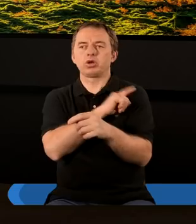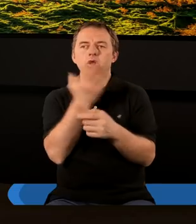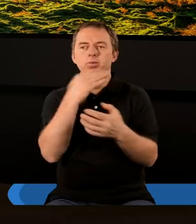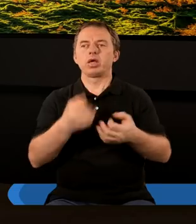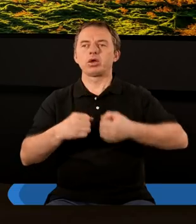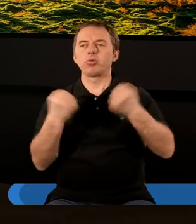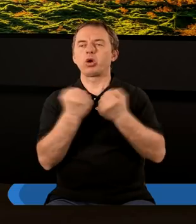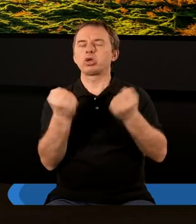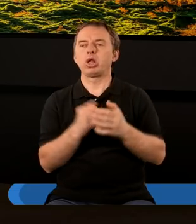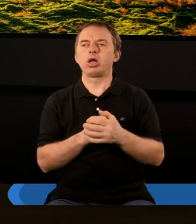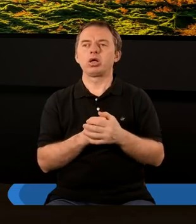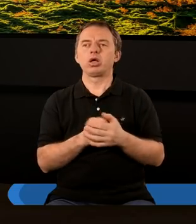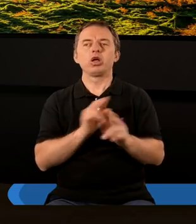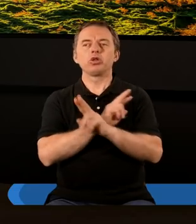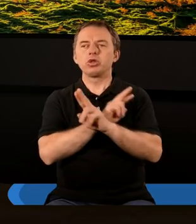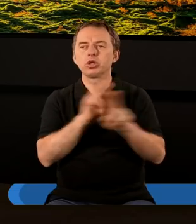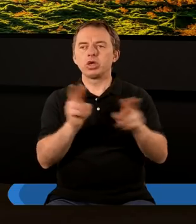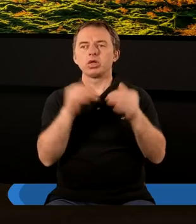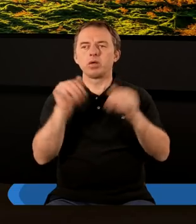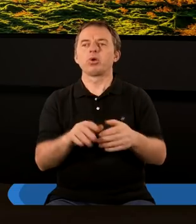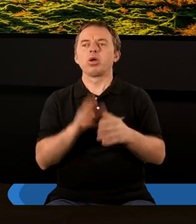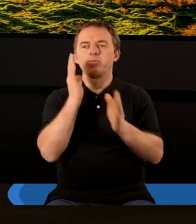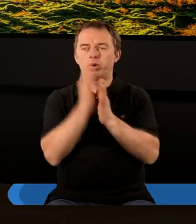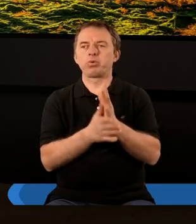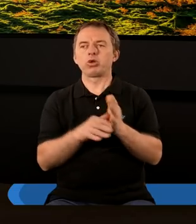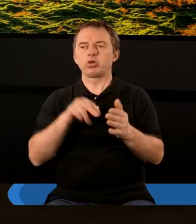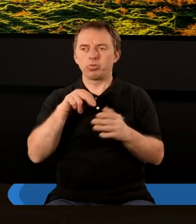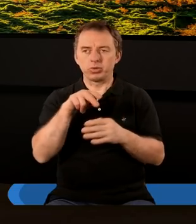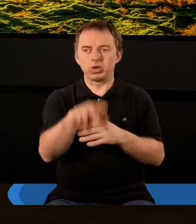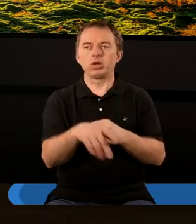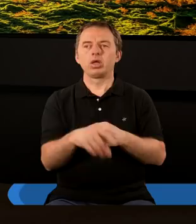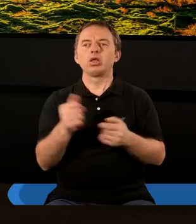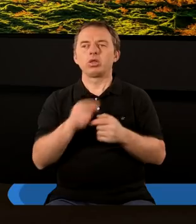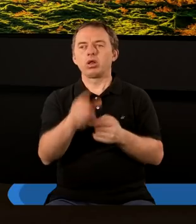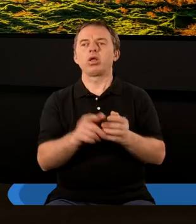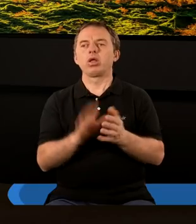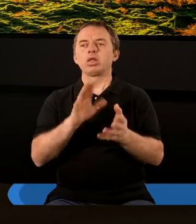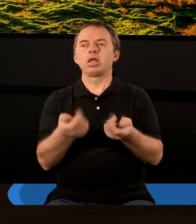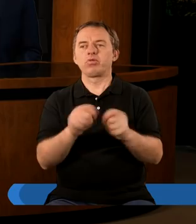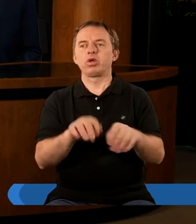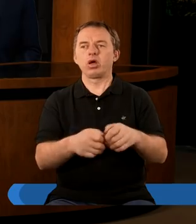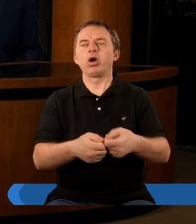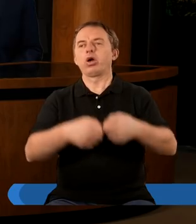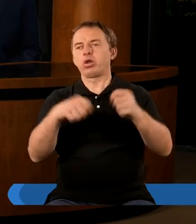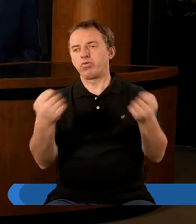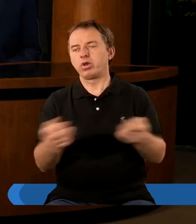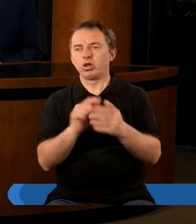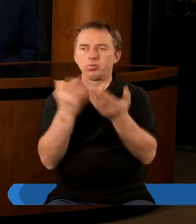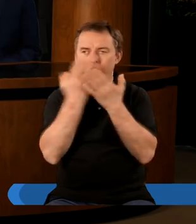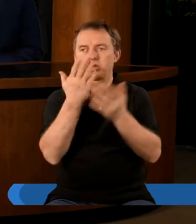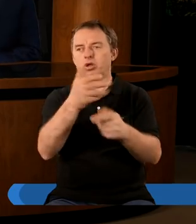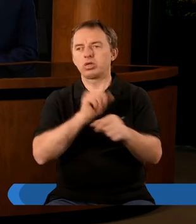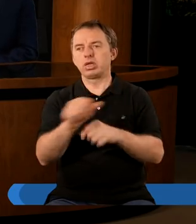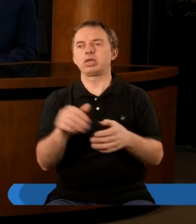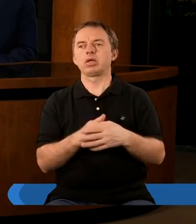bardzo mocno. Że nikt nikt nie może tak po prostu przyjść, żeby po prostu ten zwój rozwinąć i sobie przeczytać, co tam